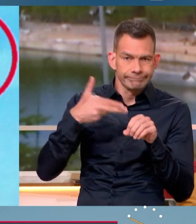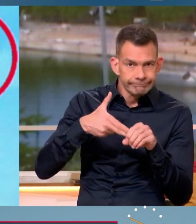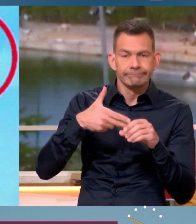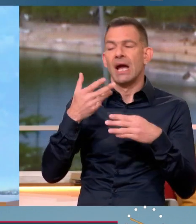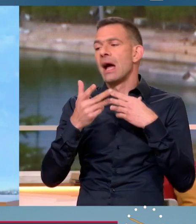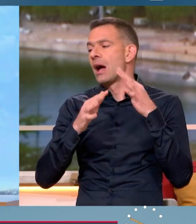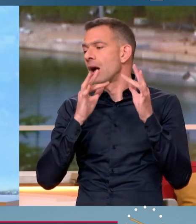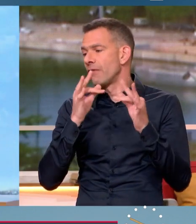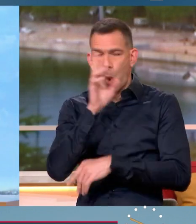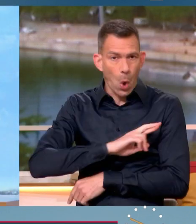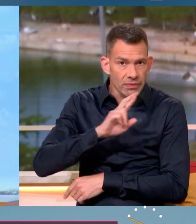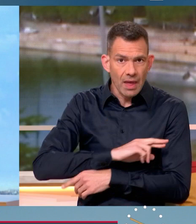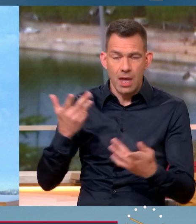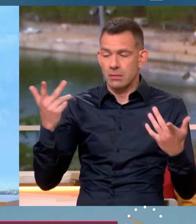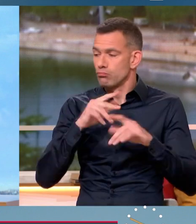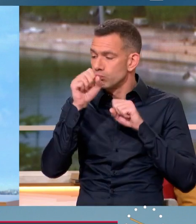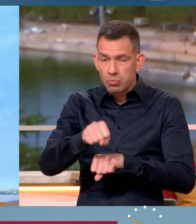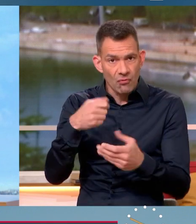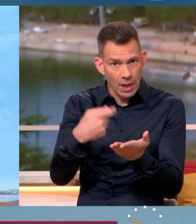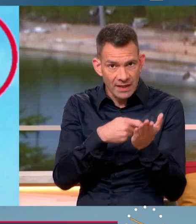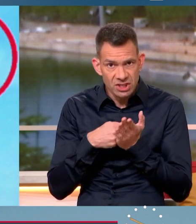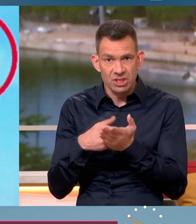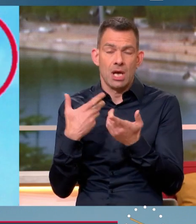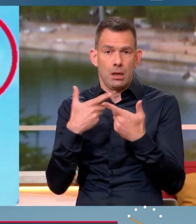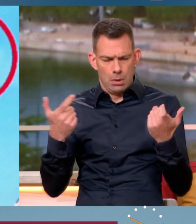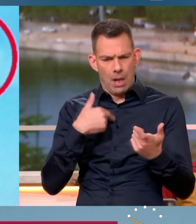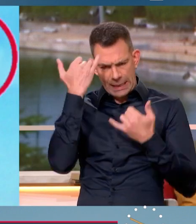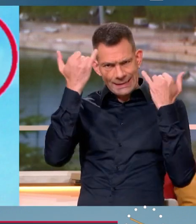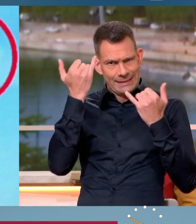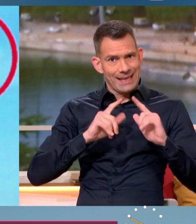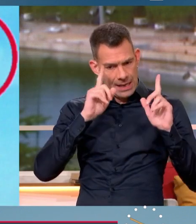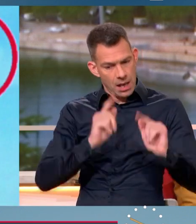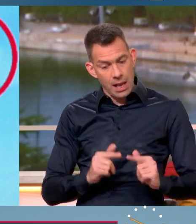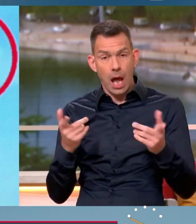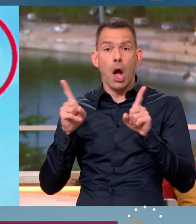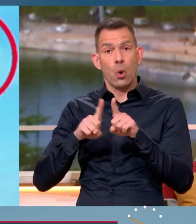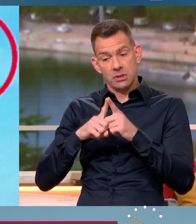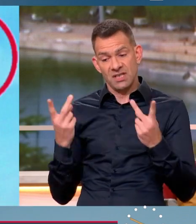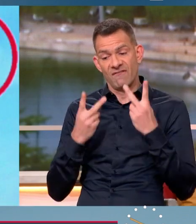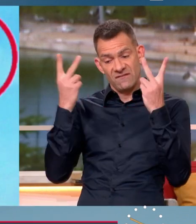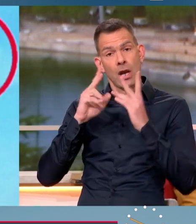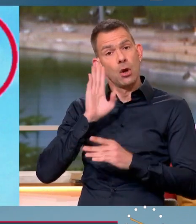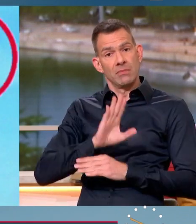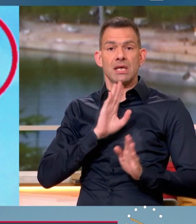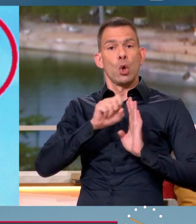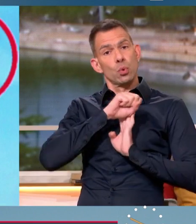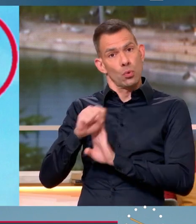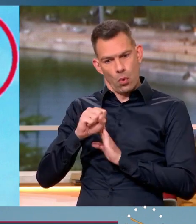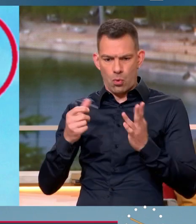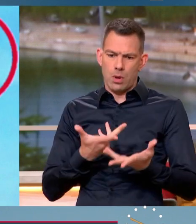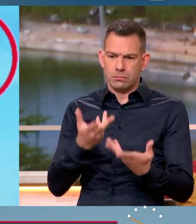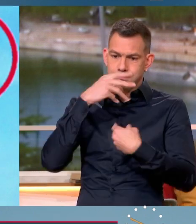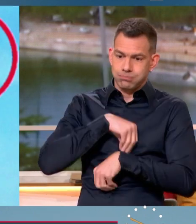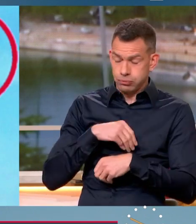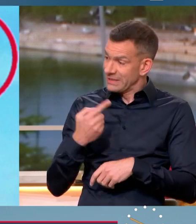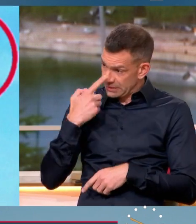retraites aussi, au pouvoir d'achat. Nous avons ces idées fortes. Et puis, nous incarnons des valeurs de droite qui doivent être présentes dans